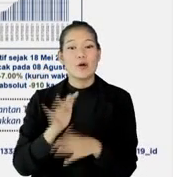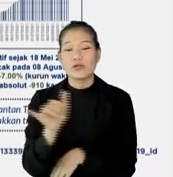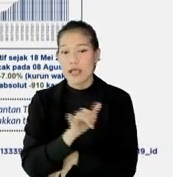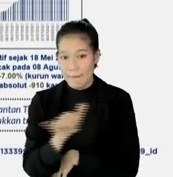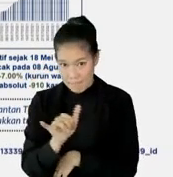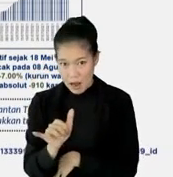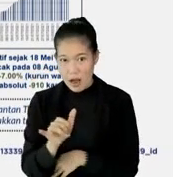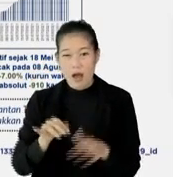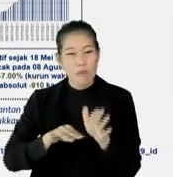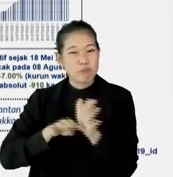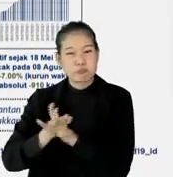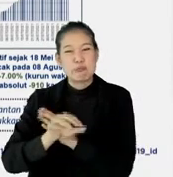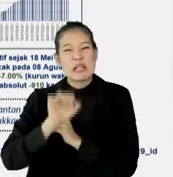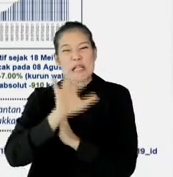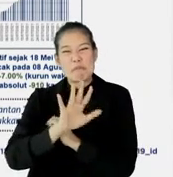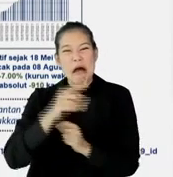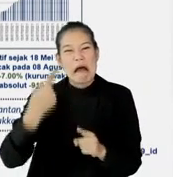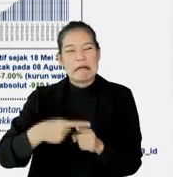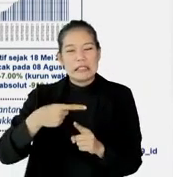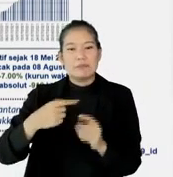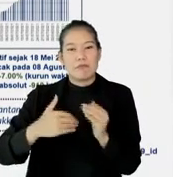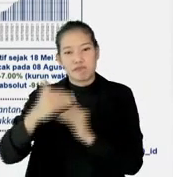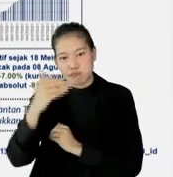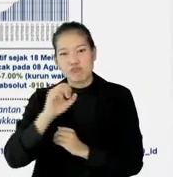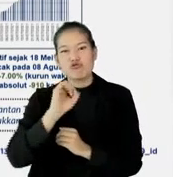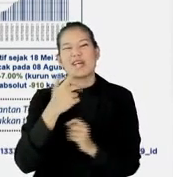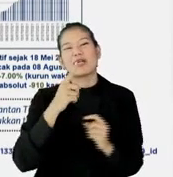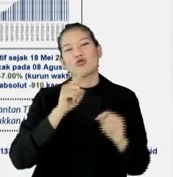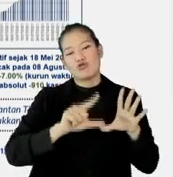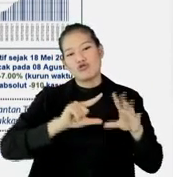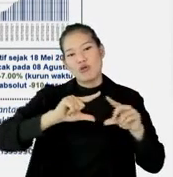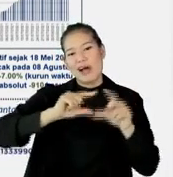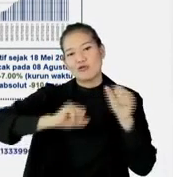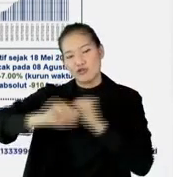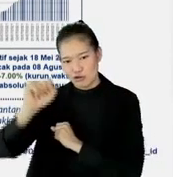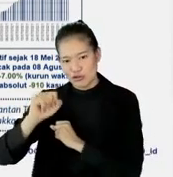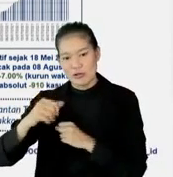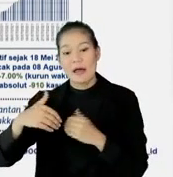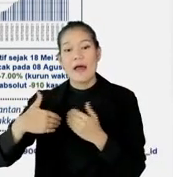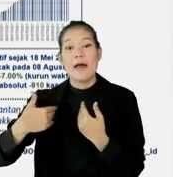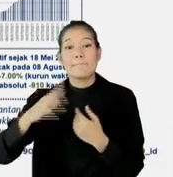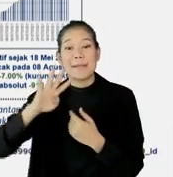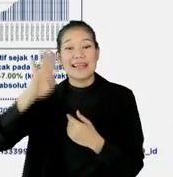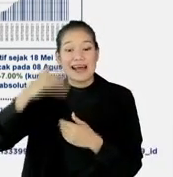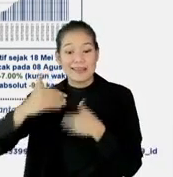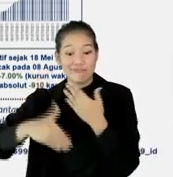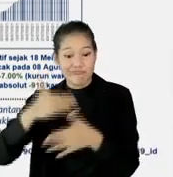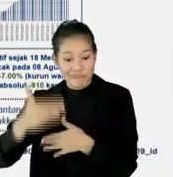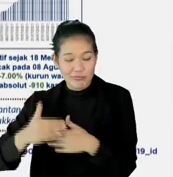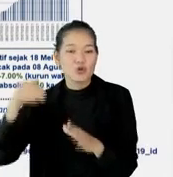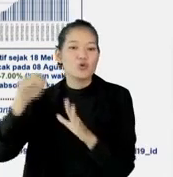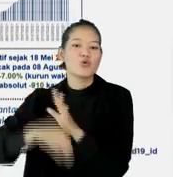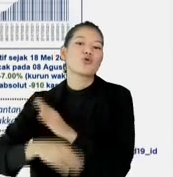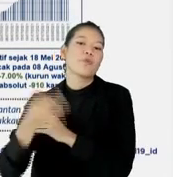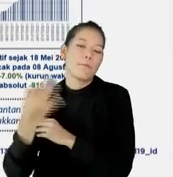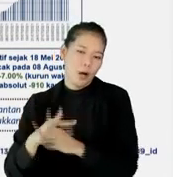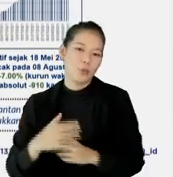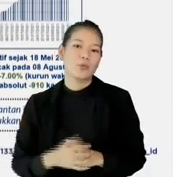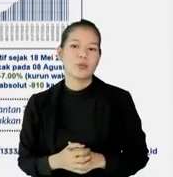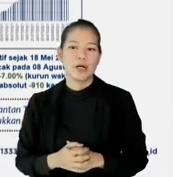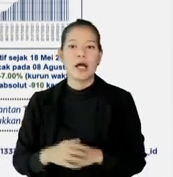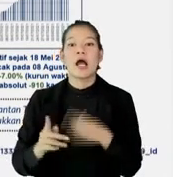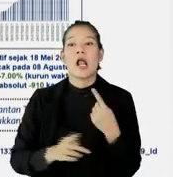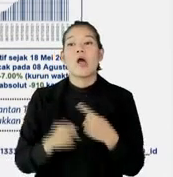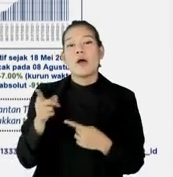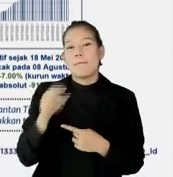sama, kenaikannya lebih dari 5 kali lipat, puncaknya tanggal 7 Agustus, baru 4 hari ini turun. Nah, itu dia, baru 4 hari. Jadi kalau ini